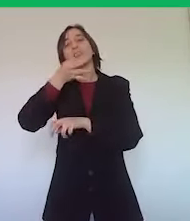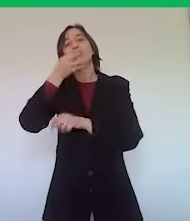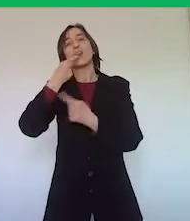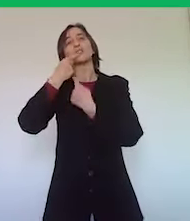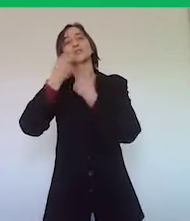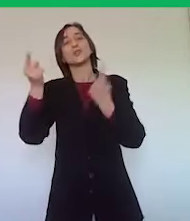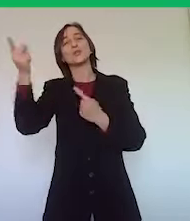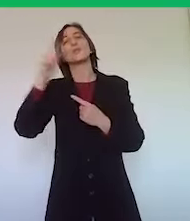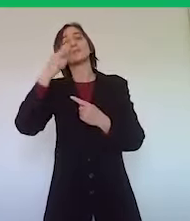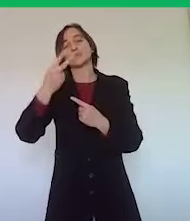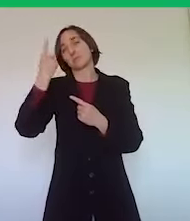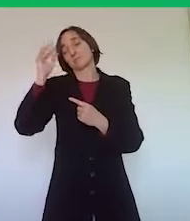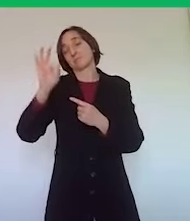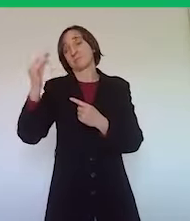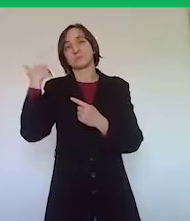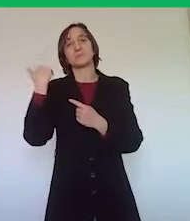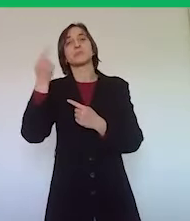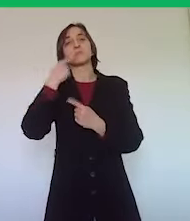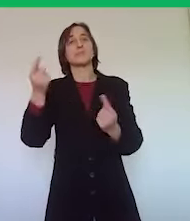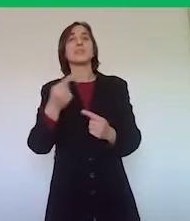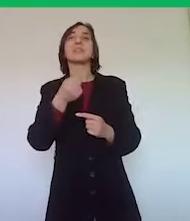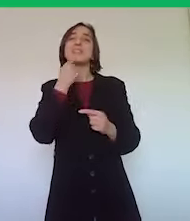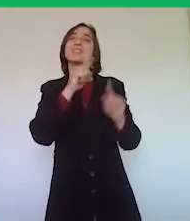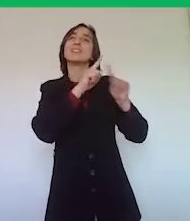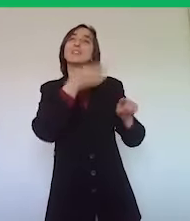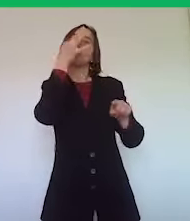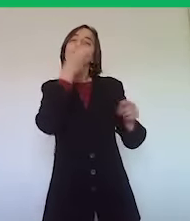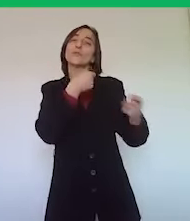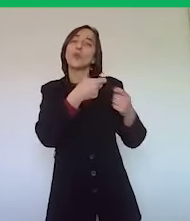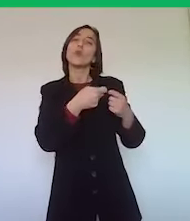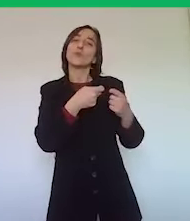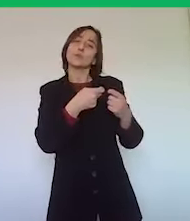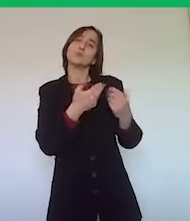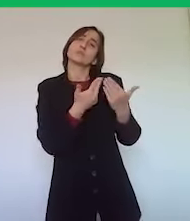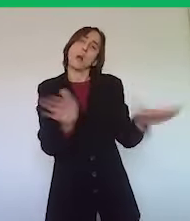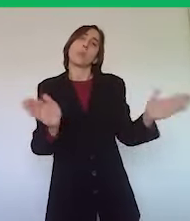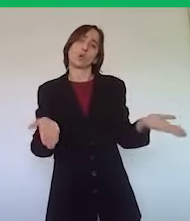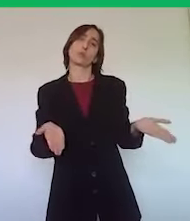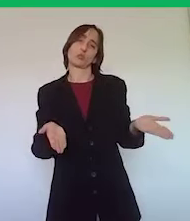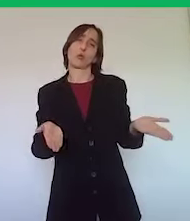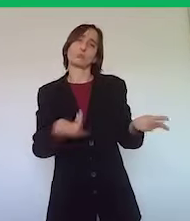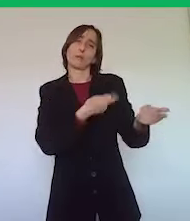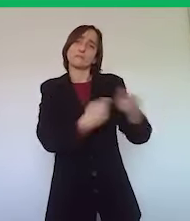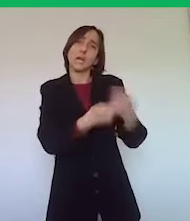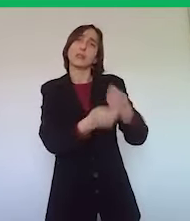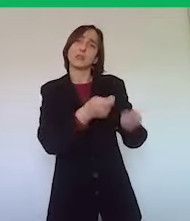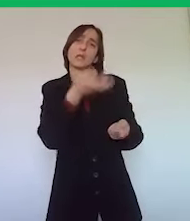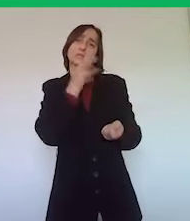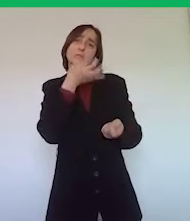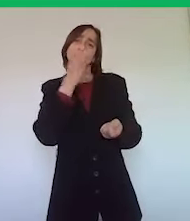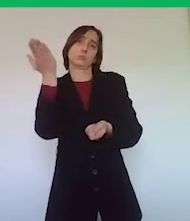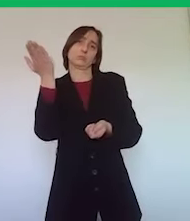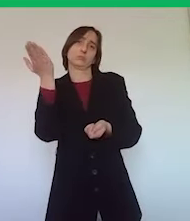a un certo punto ha dichiarato che i fioristi potevano rimanere aperti e quindi